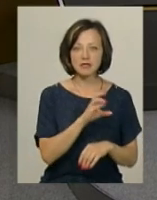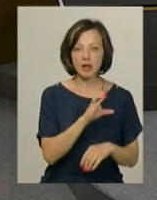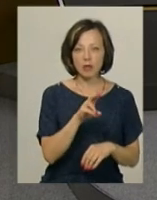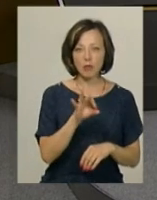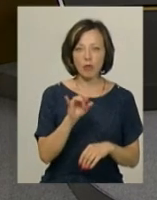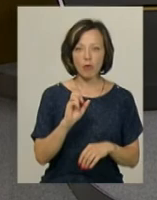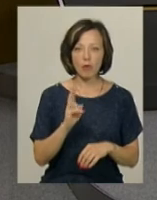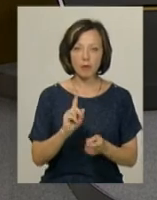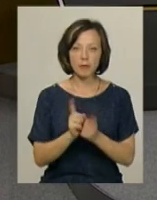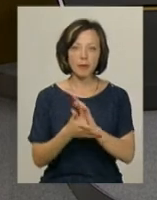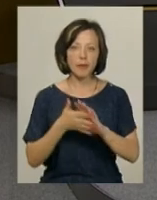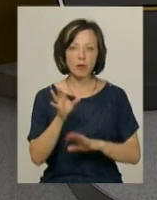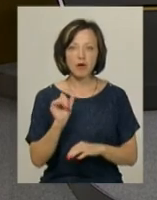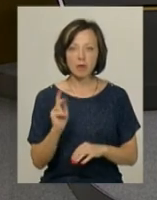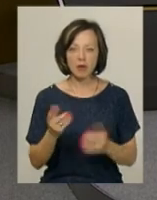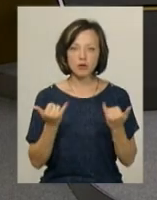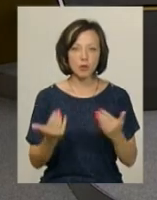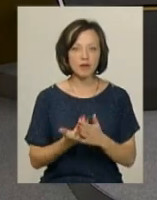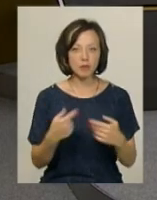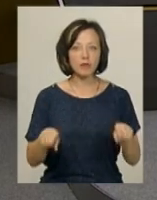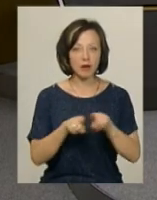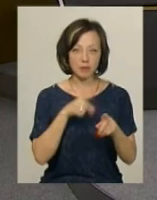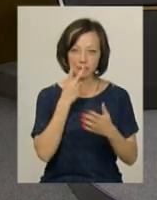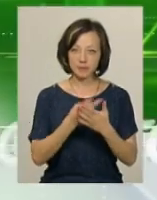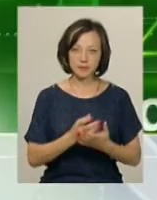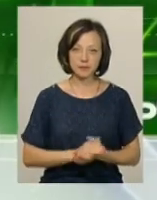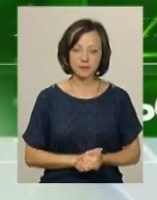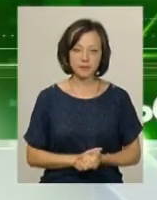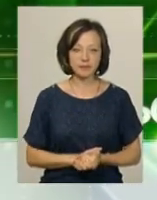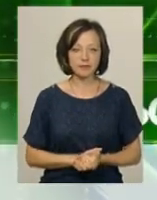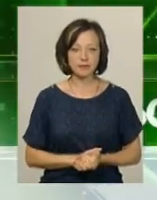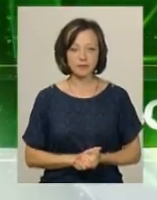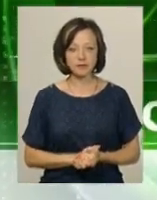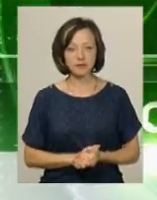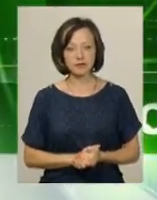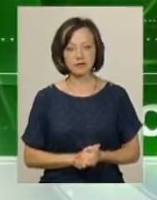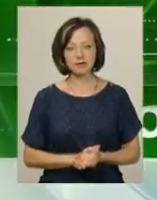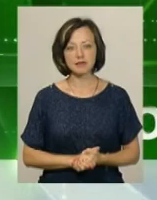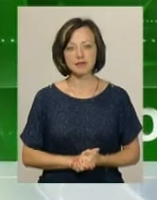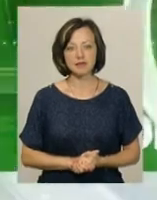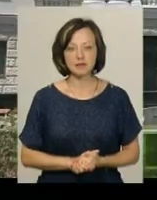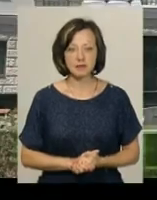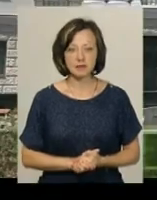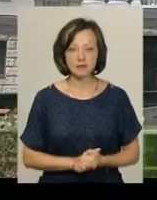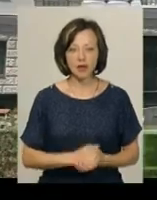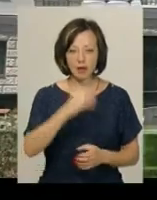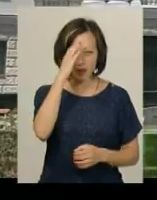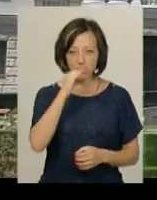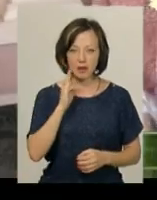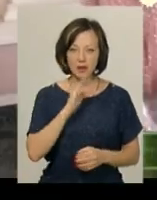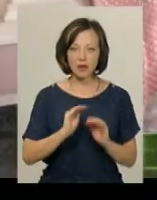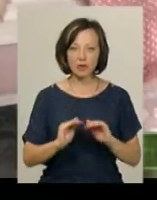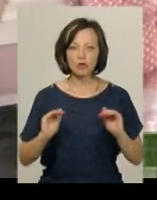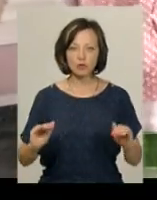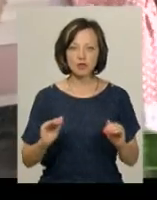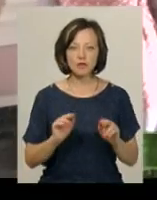диктор жестової мови Ольга Рибак. Сьогодні у випуску ви побачите. Музика Батьки учнів та вчителі